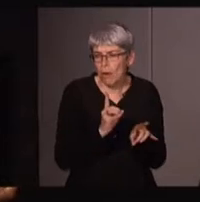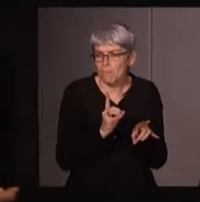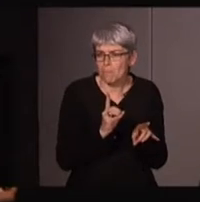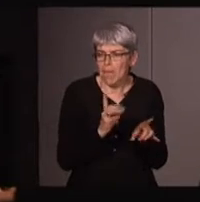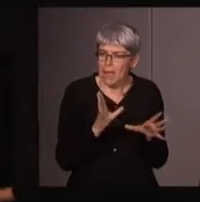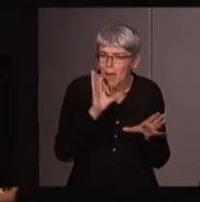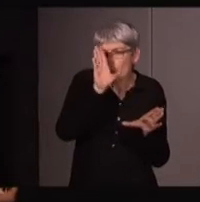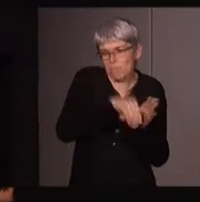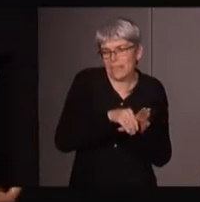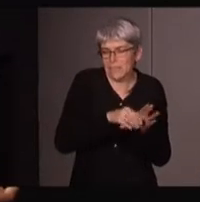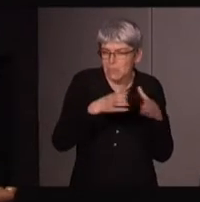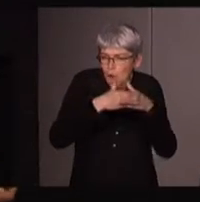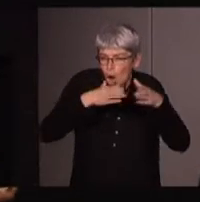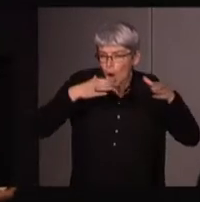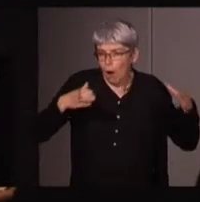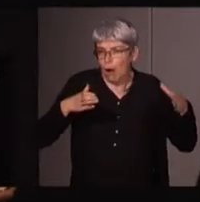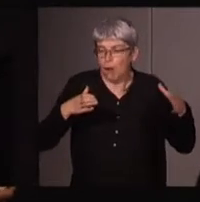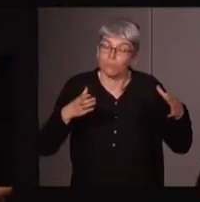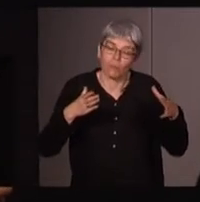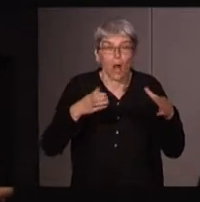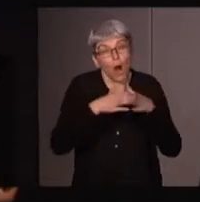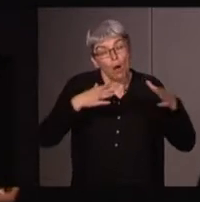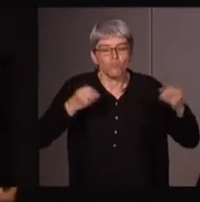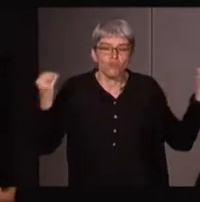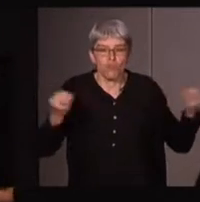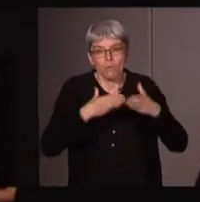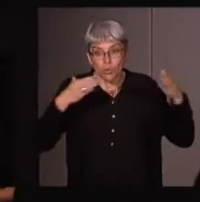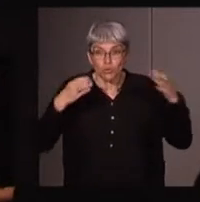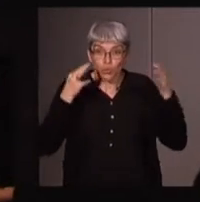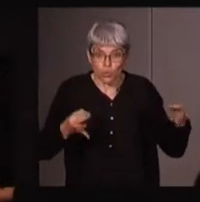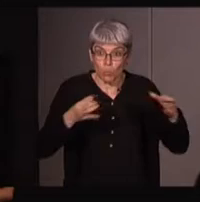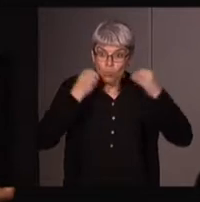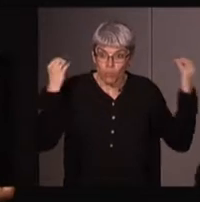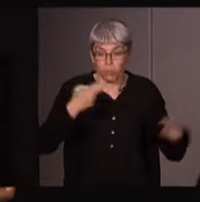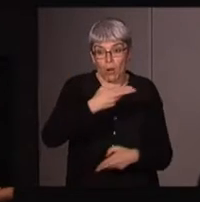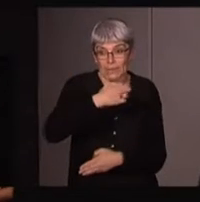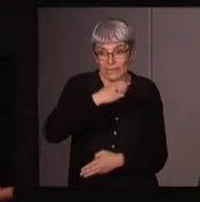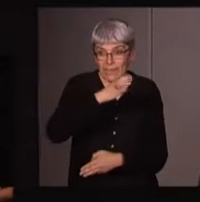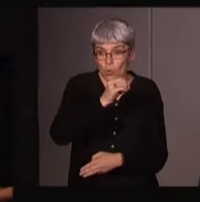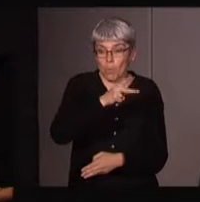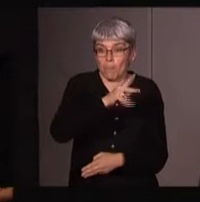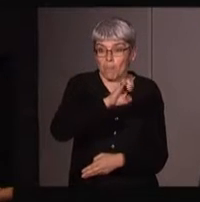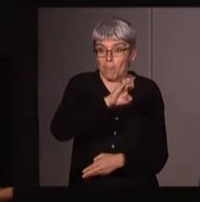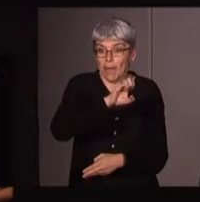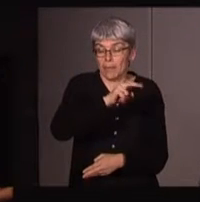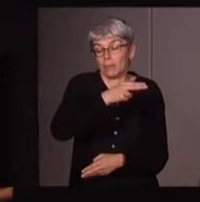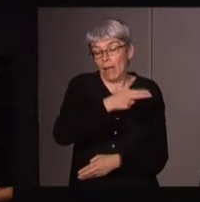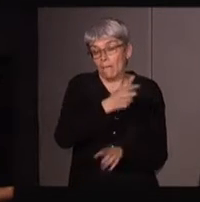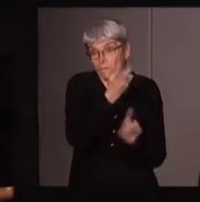d'un grand mouvement, d'un mouvement plus large, néo-payen, qui est venu de Grande-Bretagne